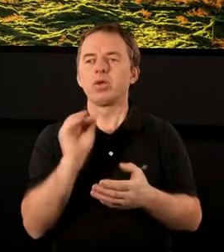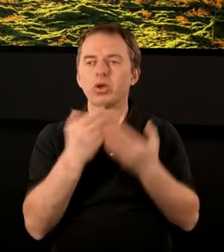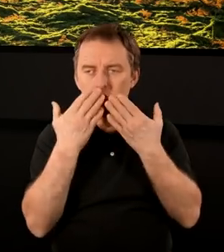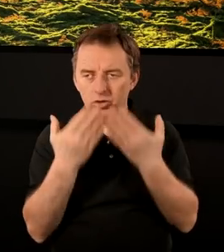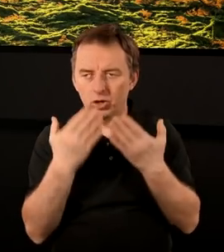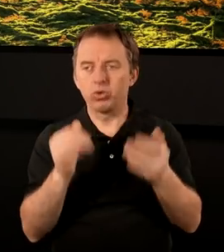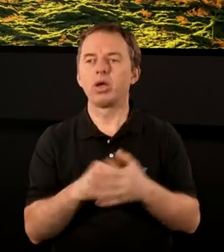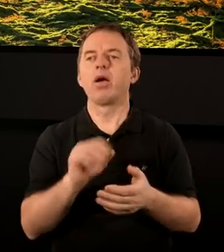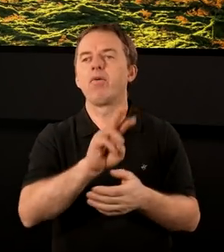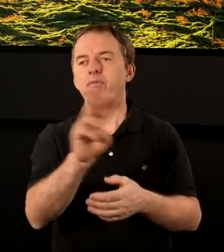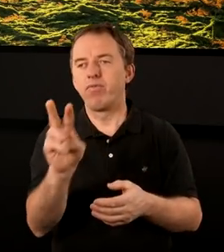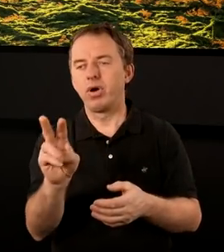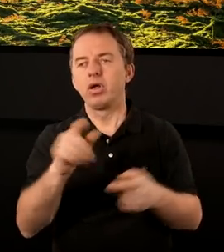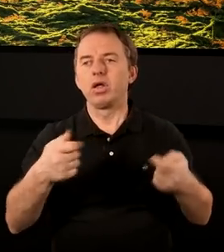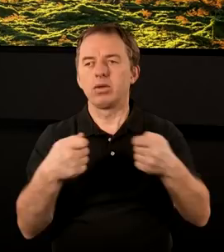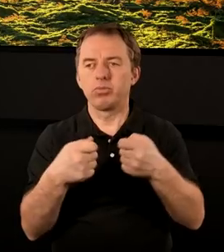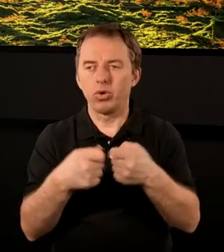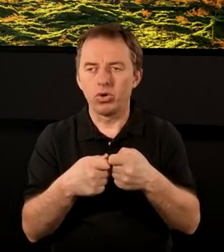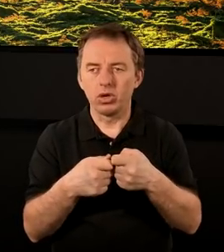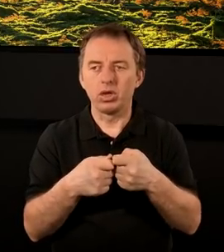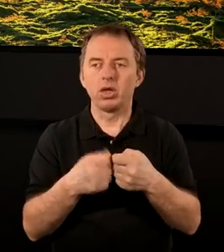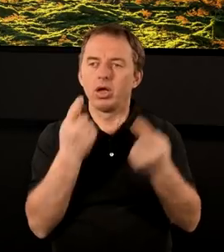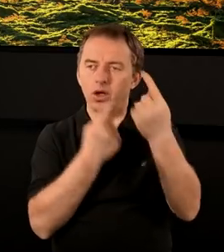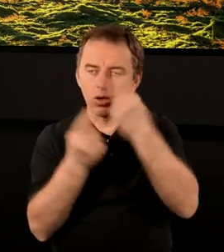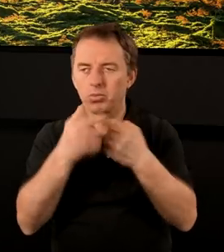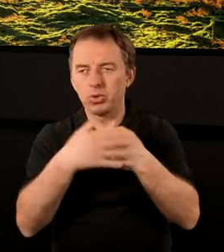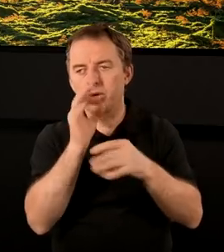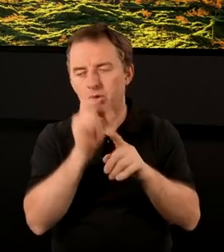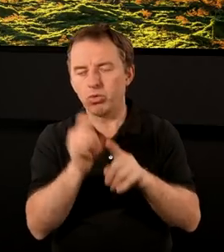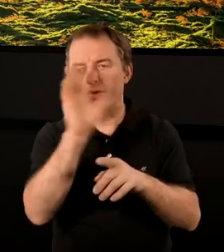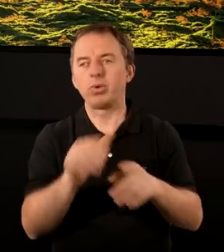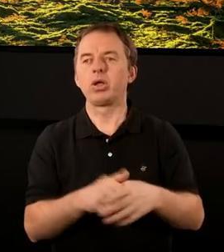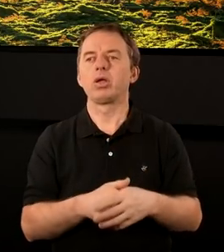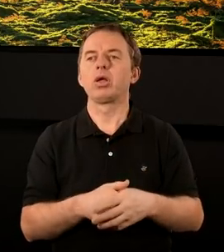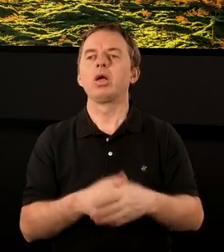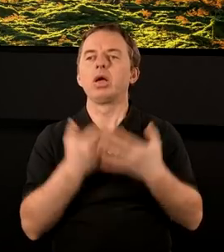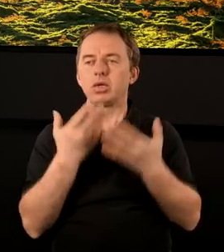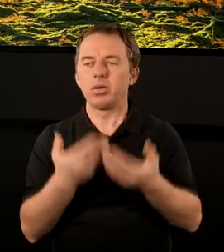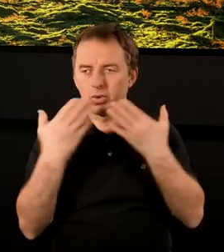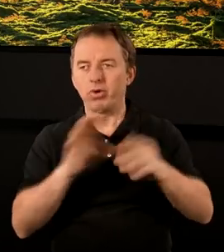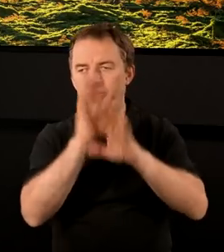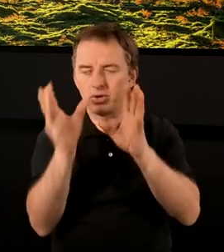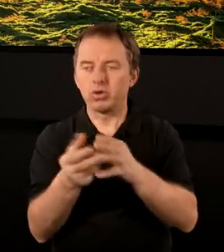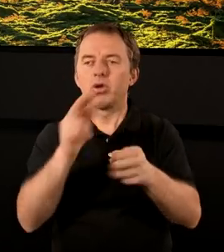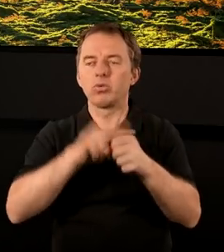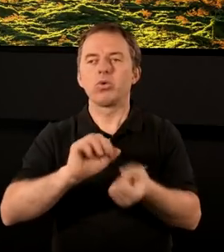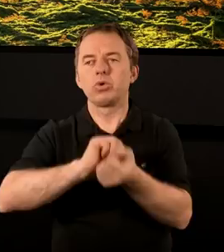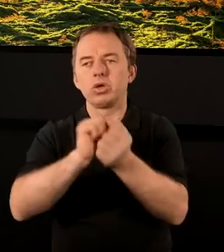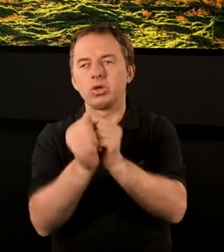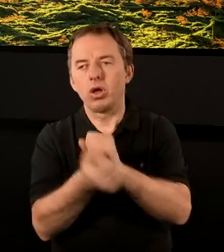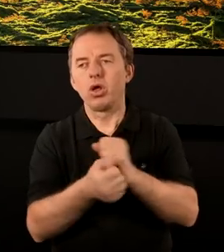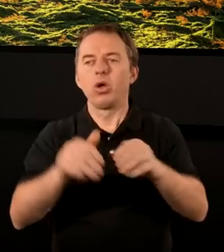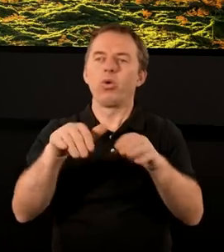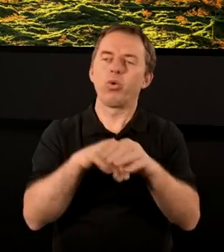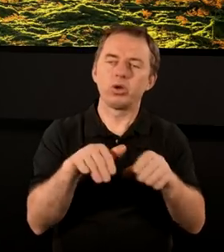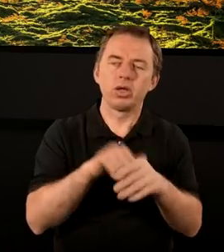Jeszcze raz dziękuję Wam za wspólny czas przy Bożym Słowie i chcę też podziękować wszystkim, którzy są